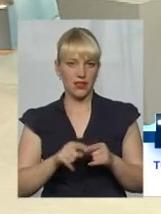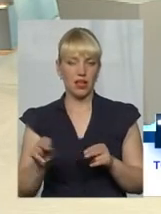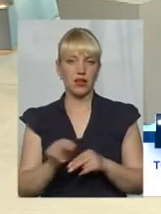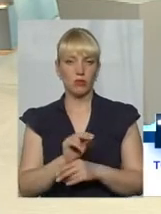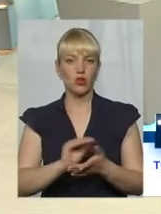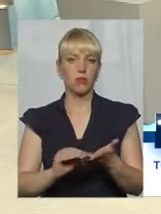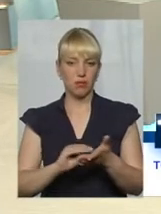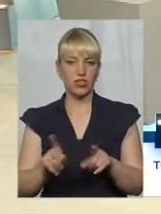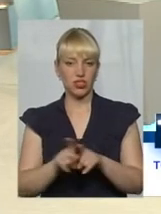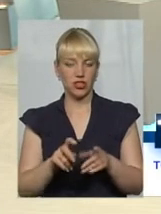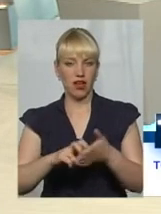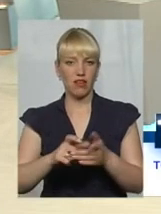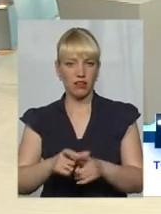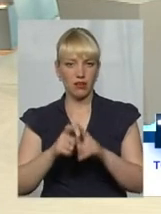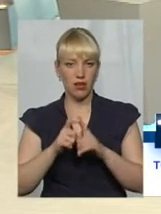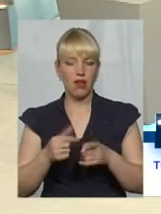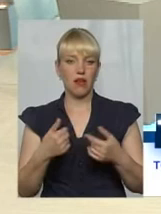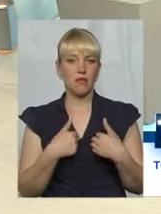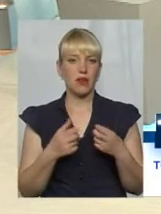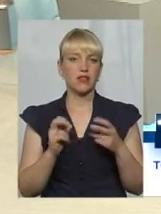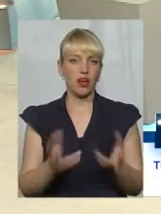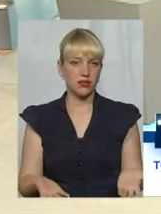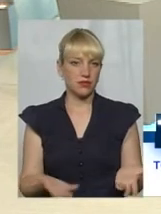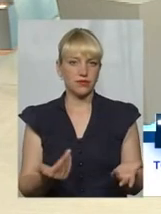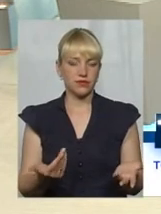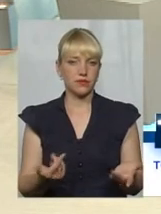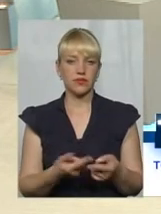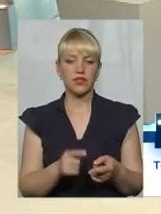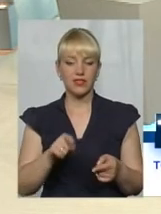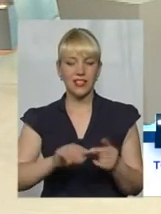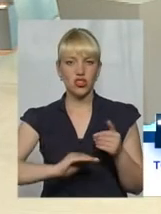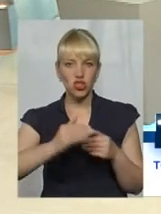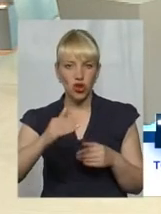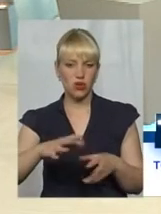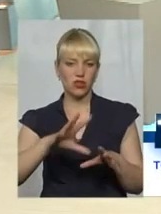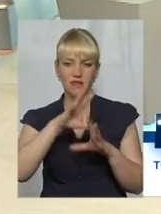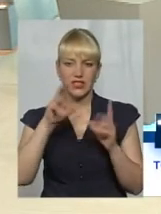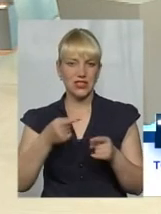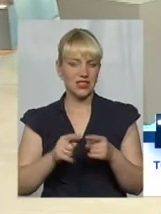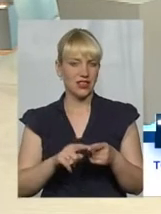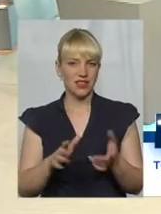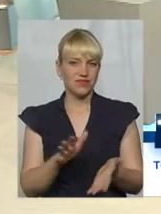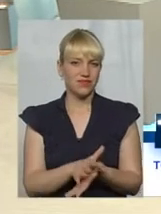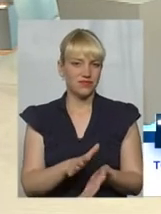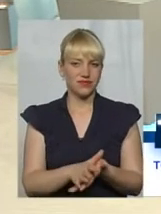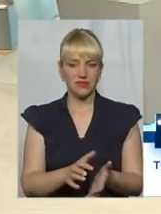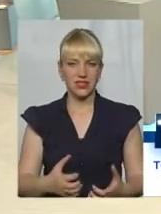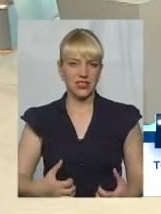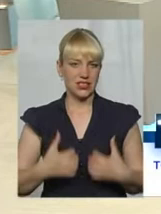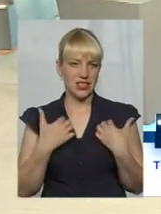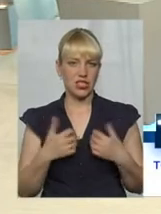І ми, як у розбитого корита, так і сходинки, все це в гадюшніку, такому сидимо.